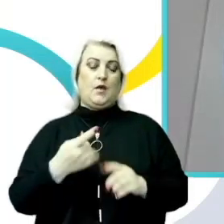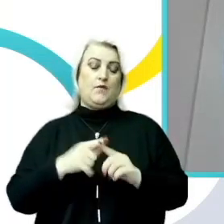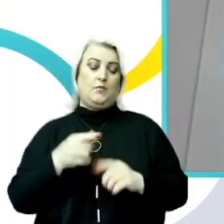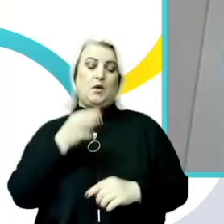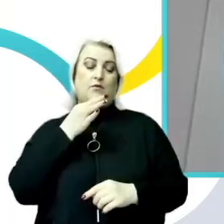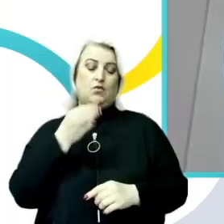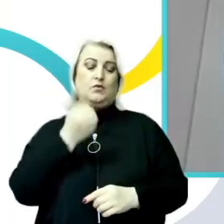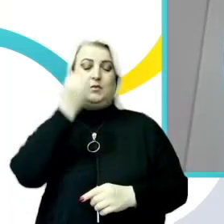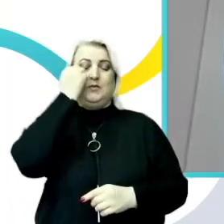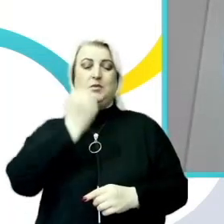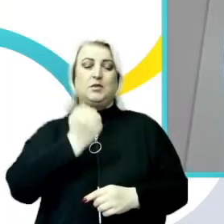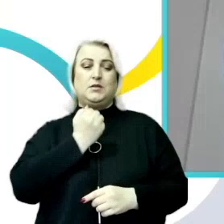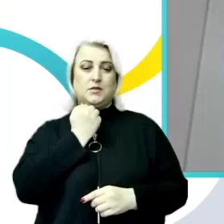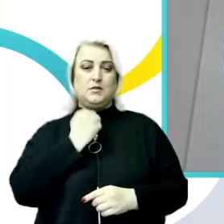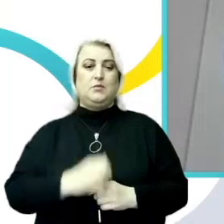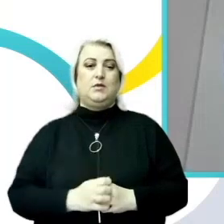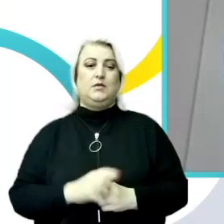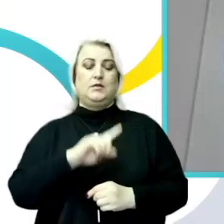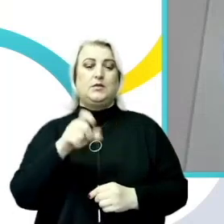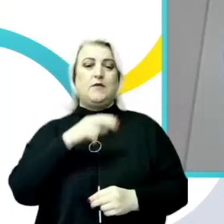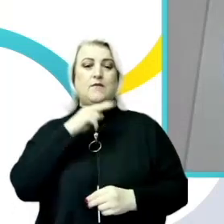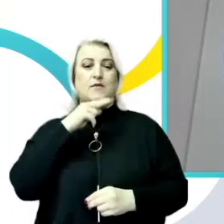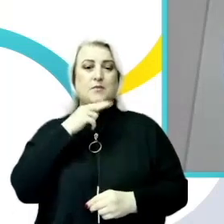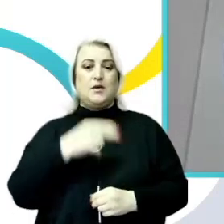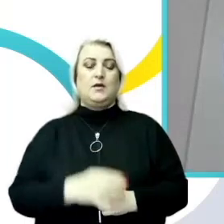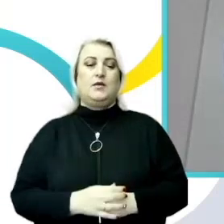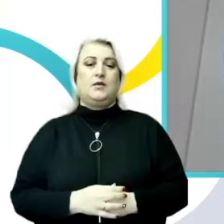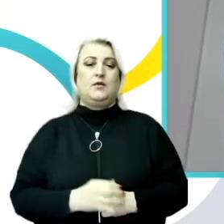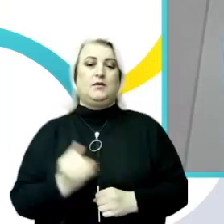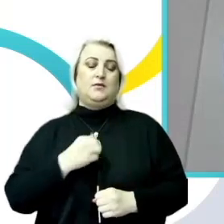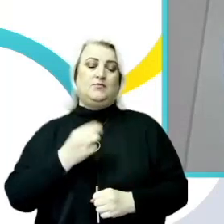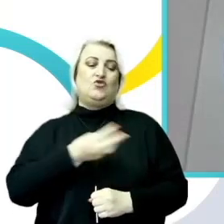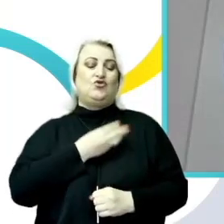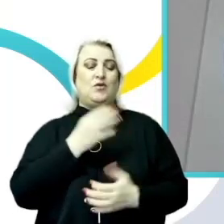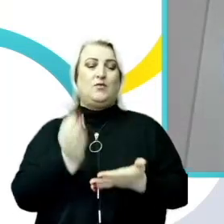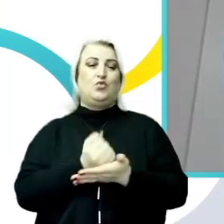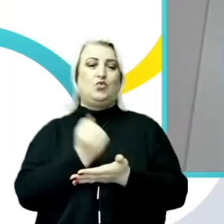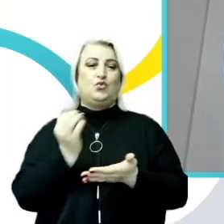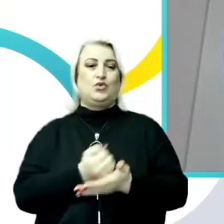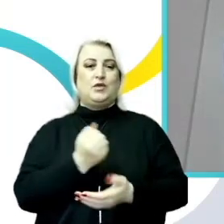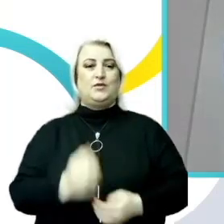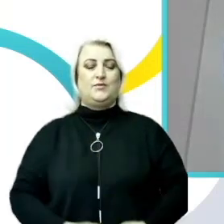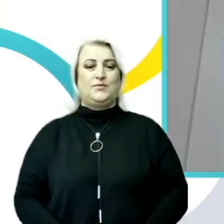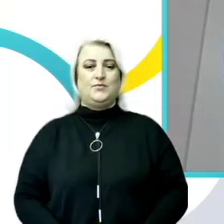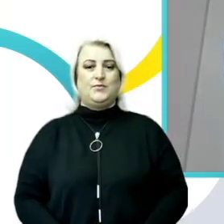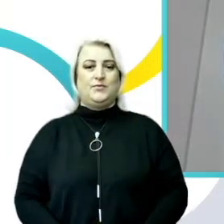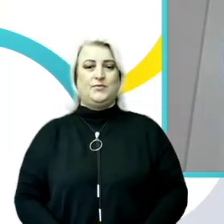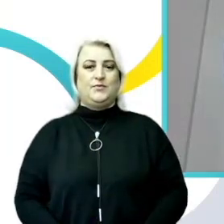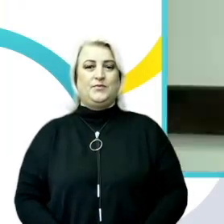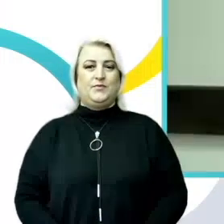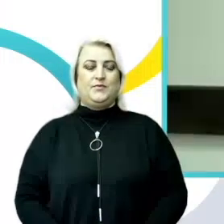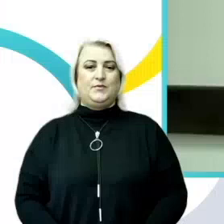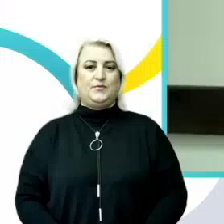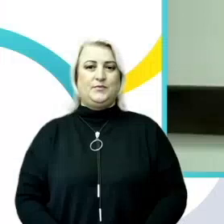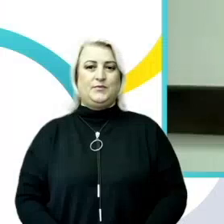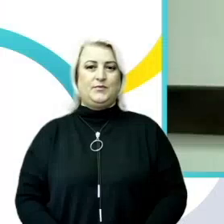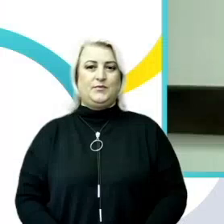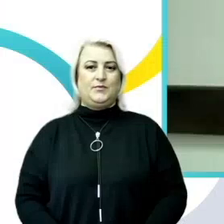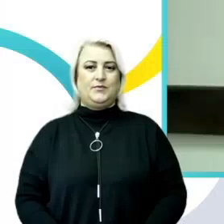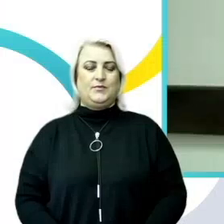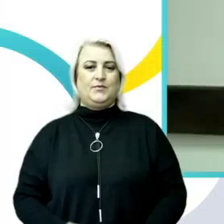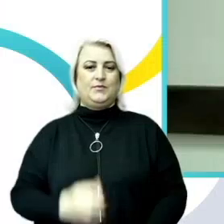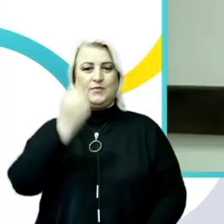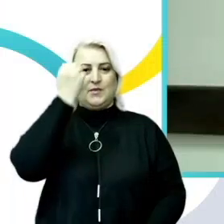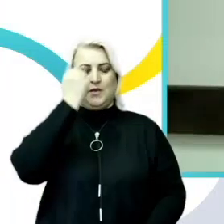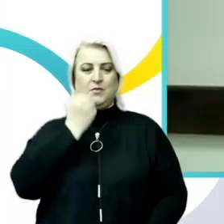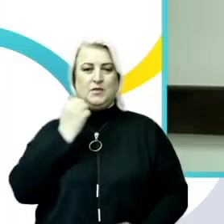mulțumesc pentru atenție și ne dorim succes în cadrul acestui eveniment. Alina? Mulțumesc frumos,